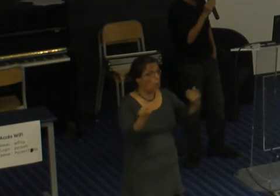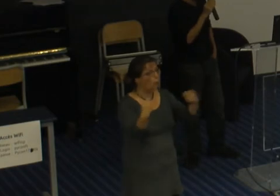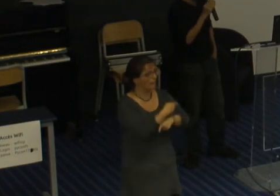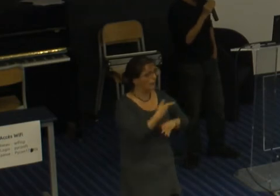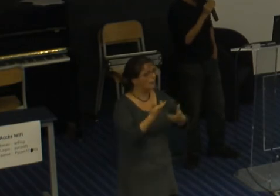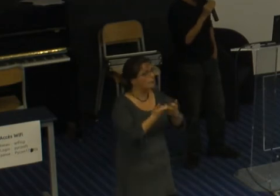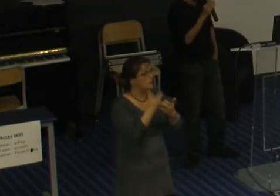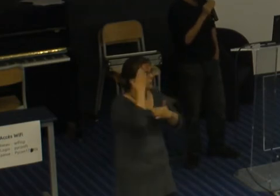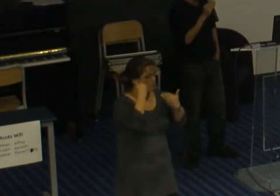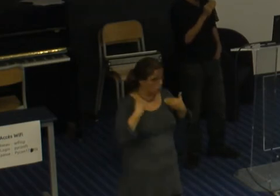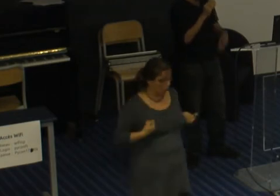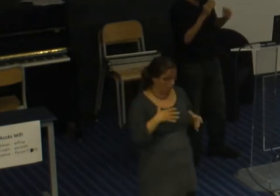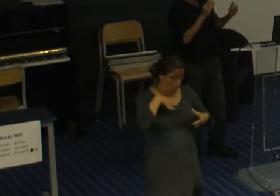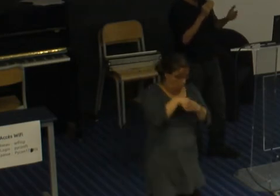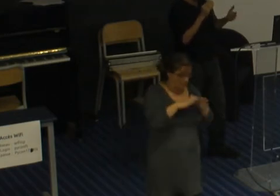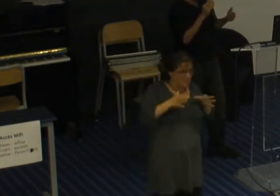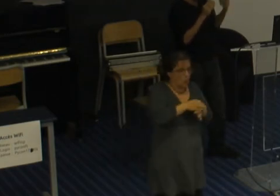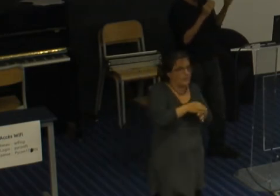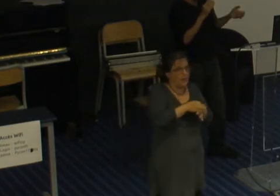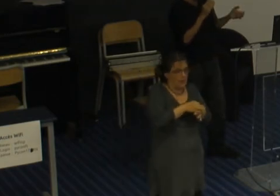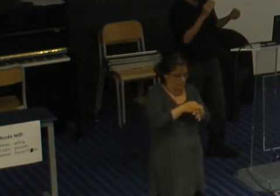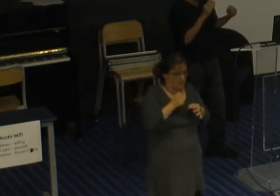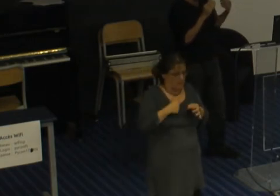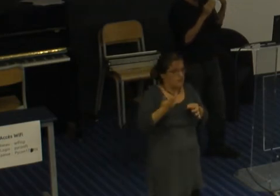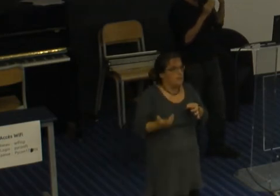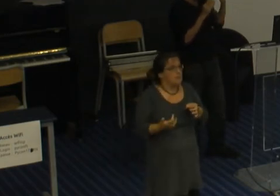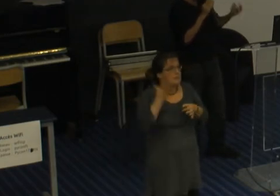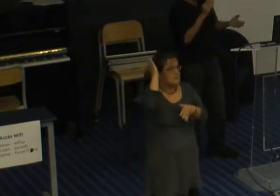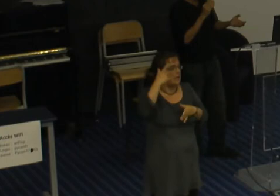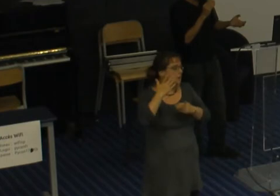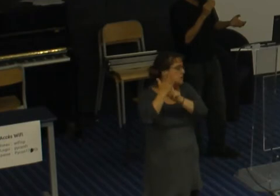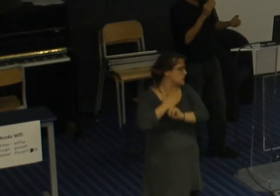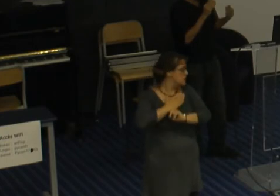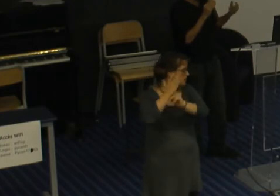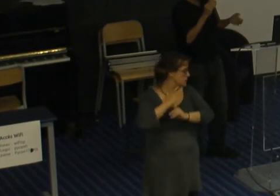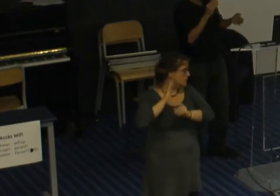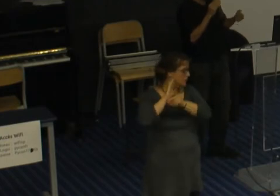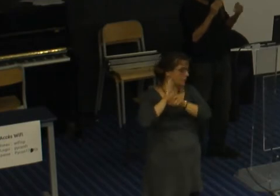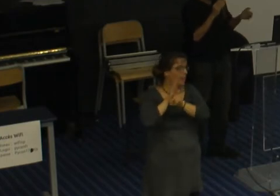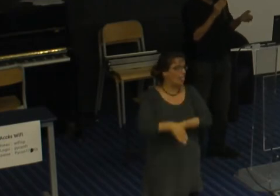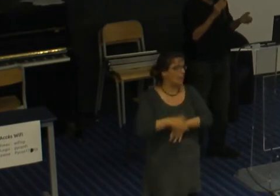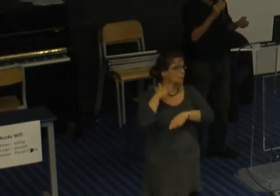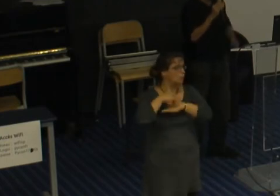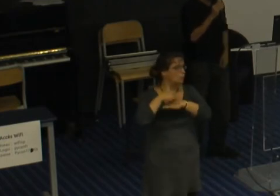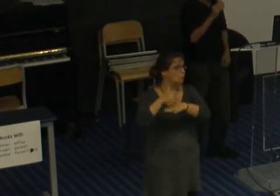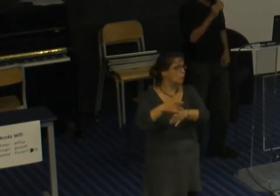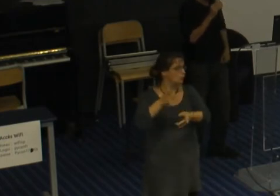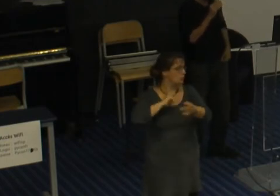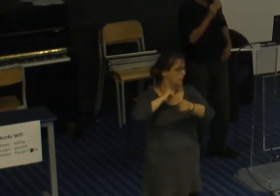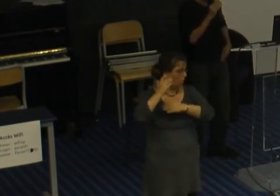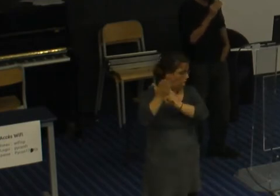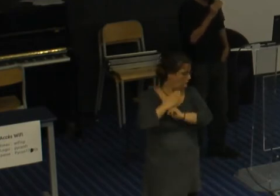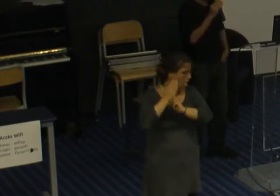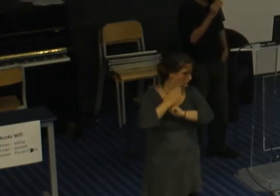donc du coup il faut toujours permettre d'avoir un cadre sécurisant pour permettre au groupe minoritaire de s'exprimer et d'apprendre c'est ça